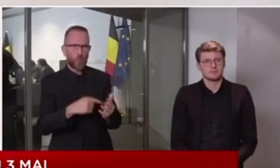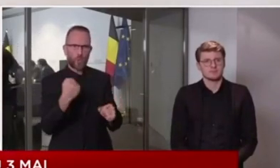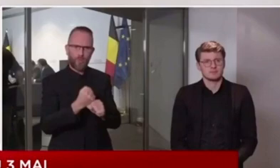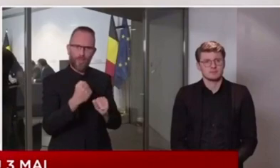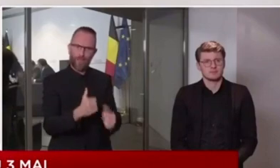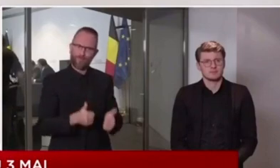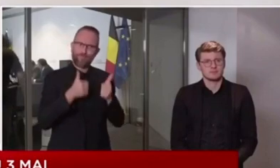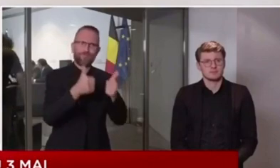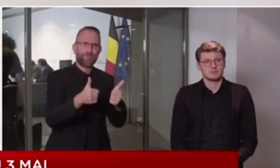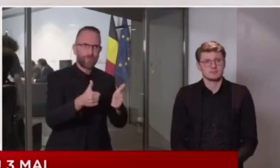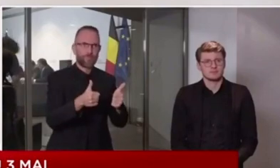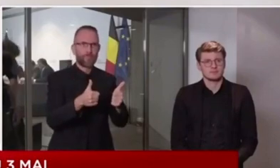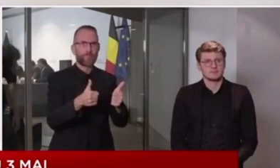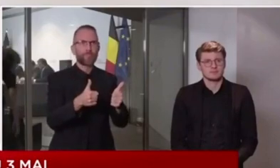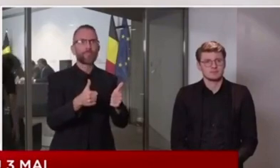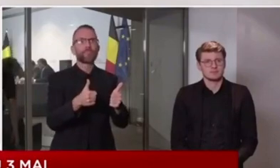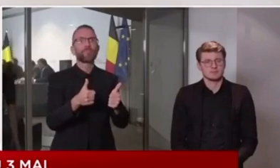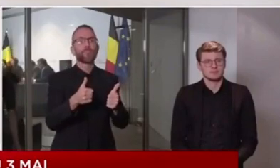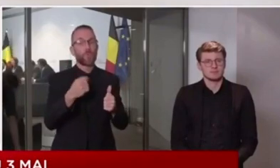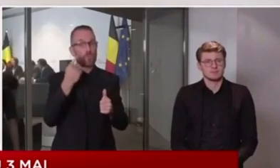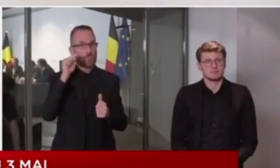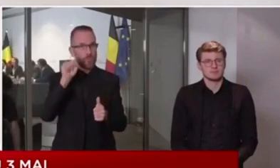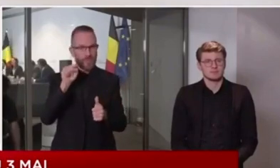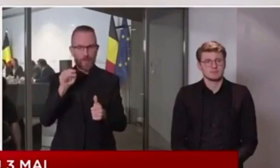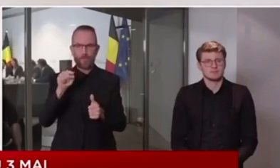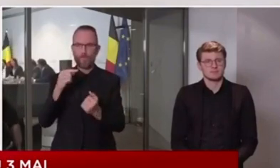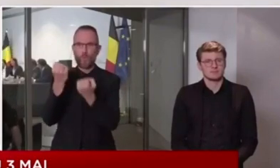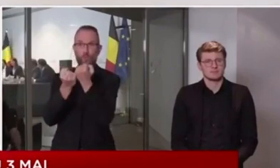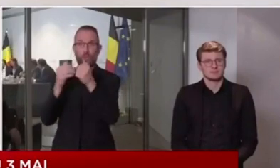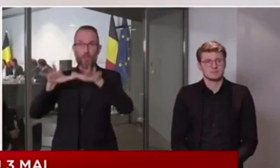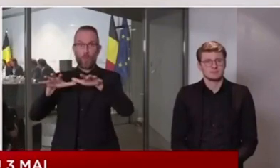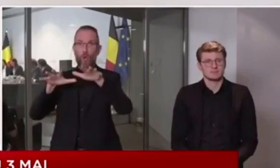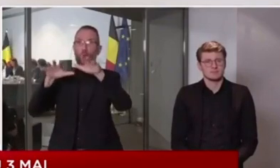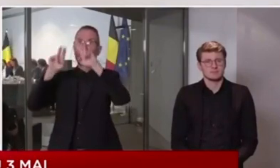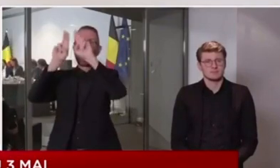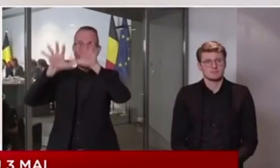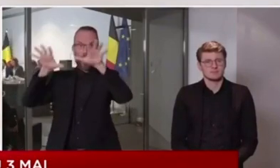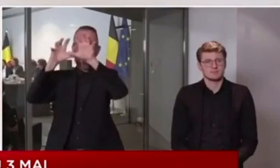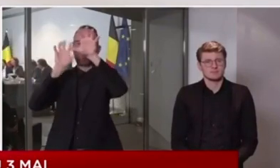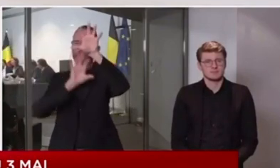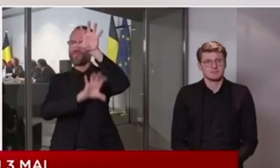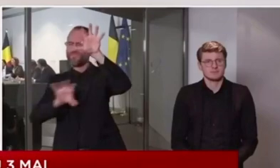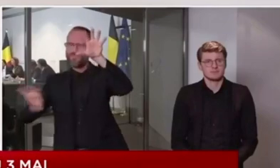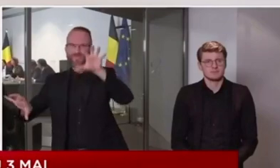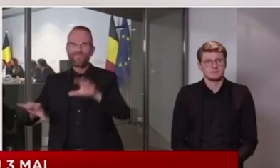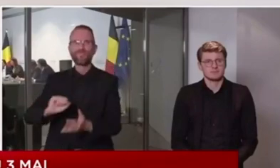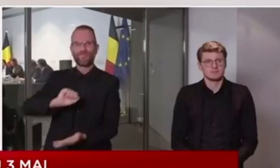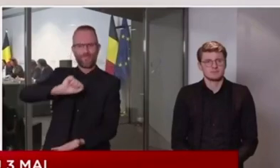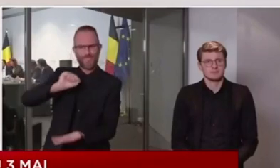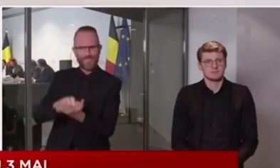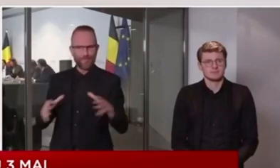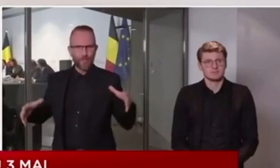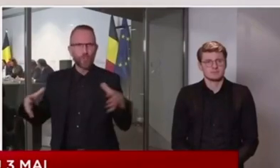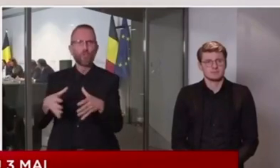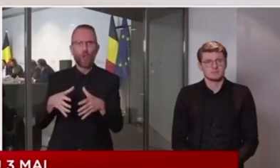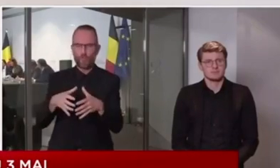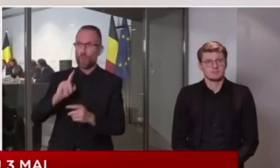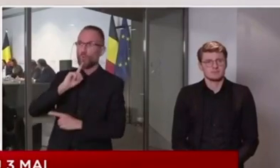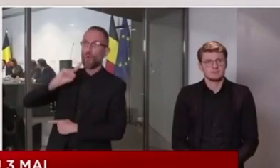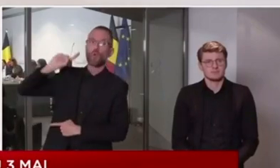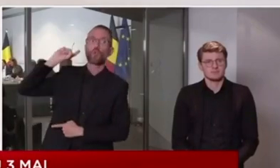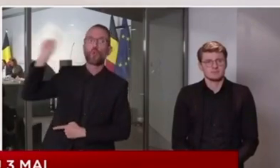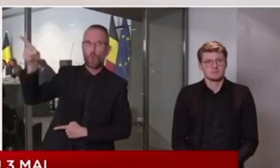généralisée, nous sommes parvenus à ce jour à commander, avec les entités fédérées, plus de 134 millions de masques